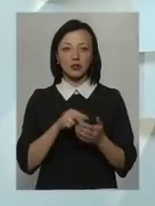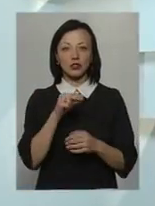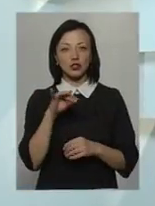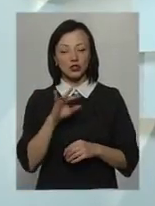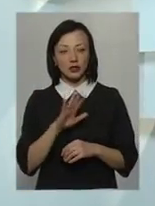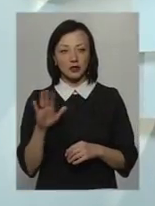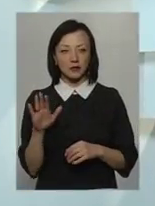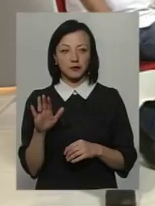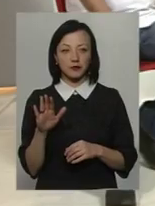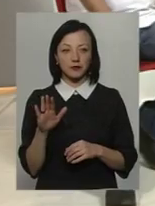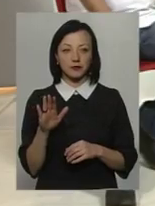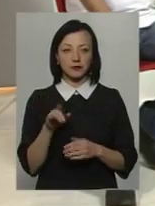ні?